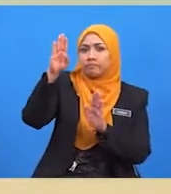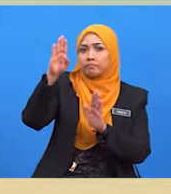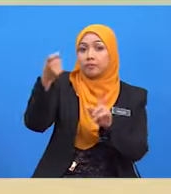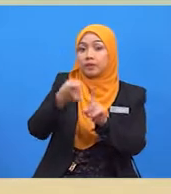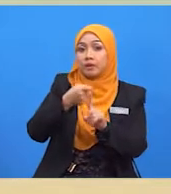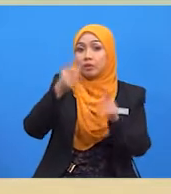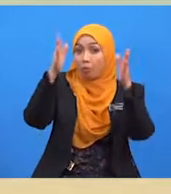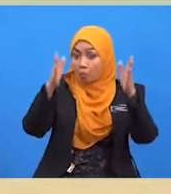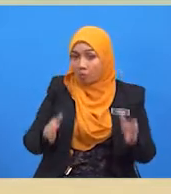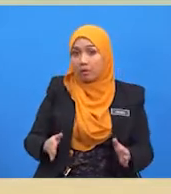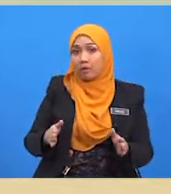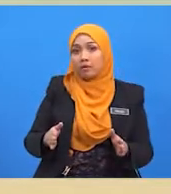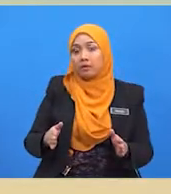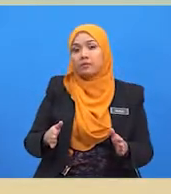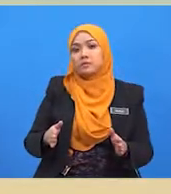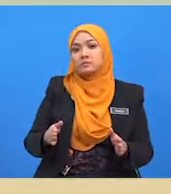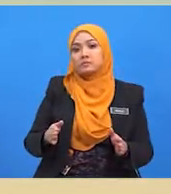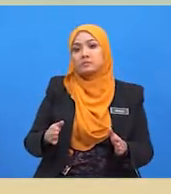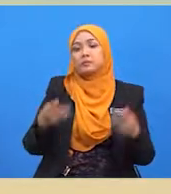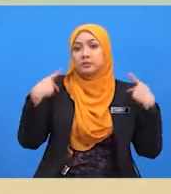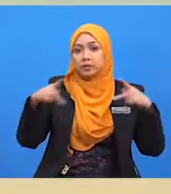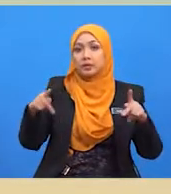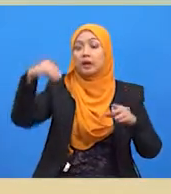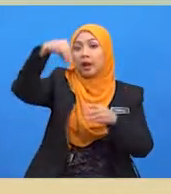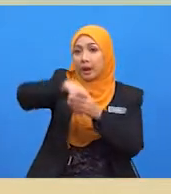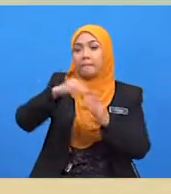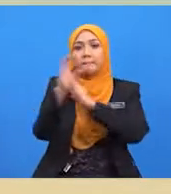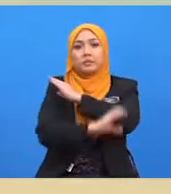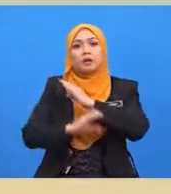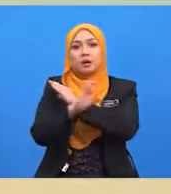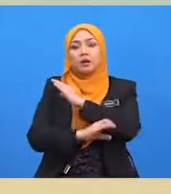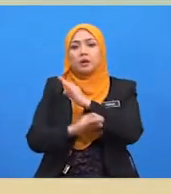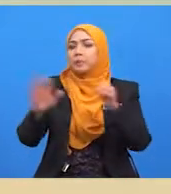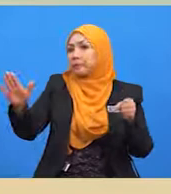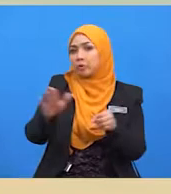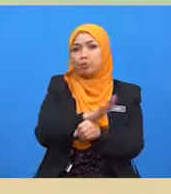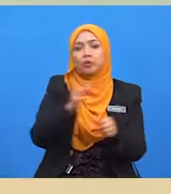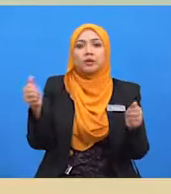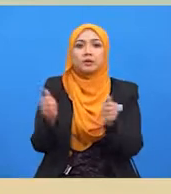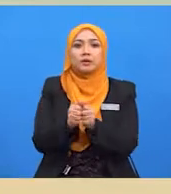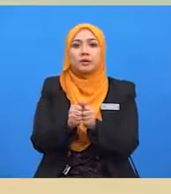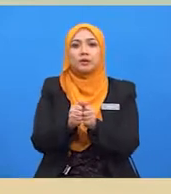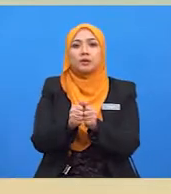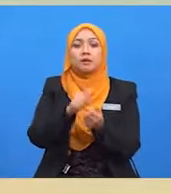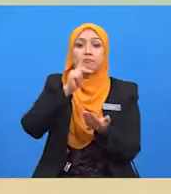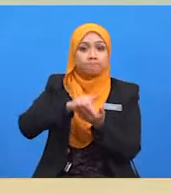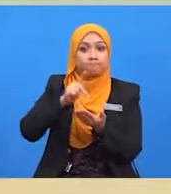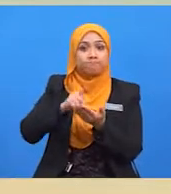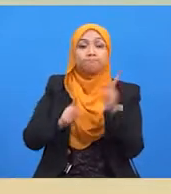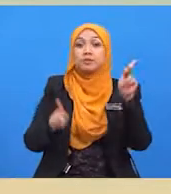dipenuhi dengan kuantiti kereta import sebesar Q1,